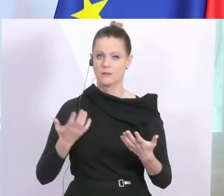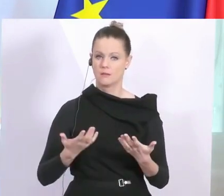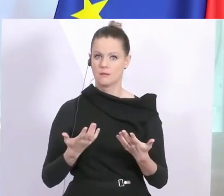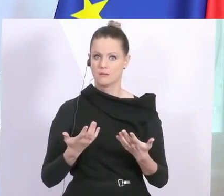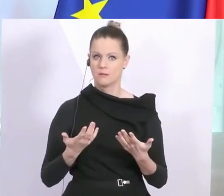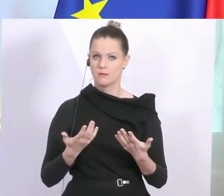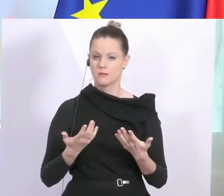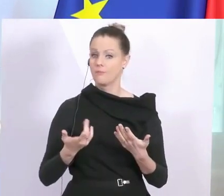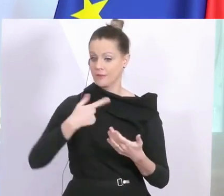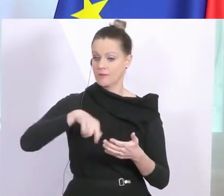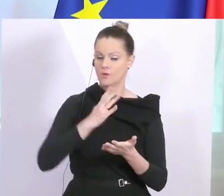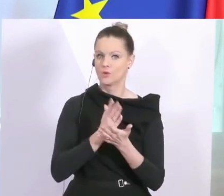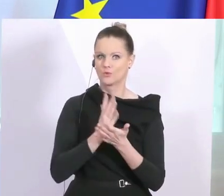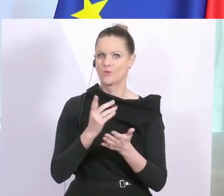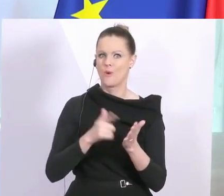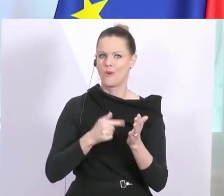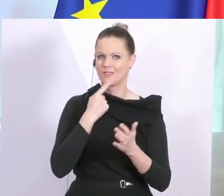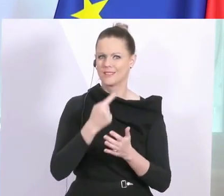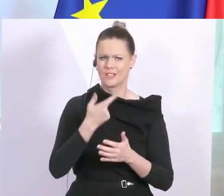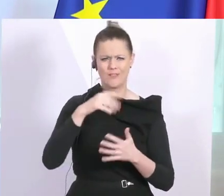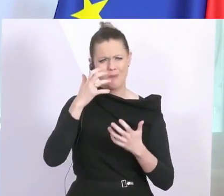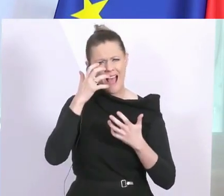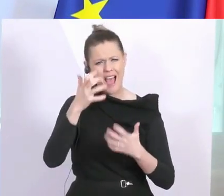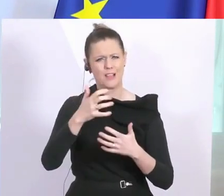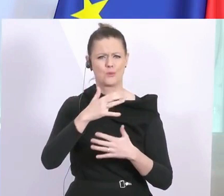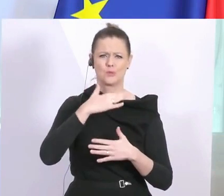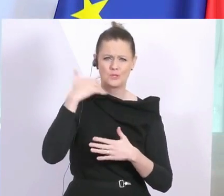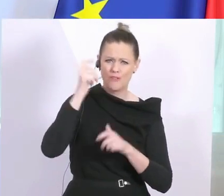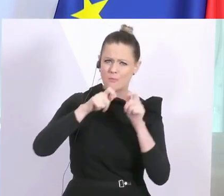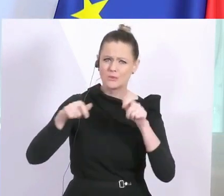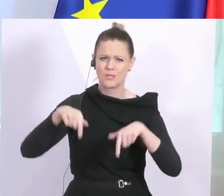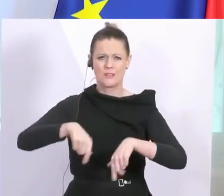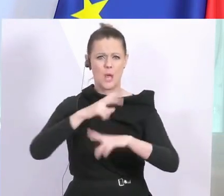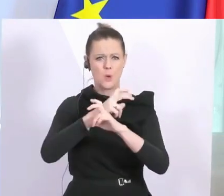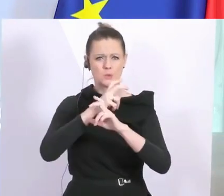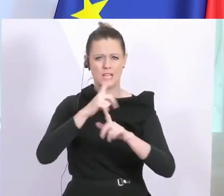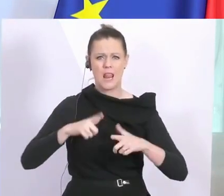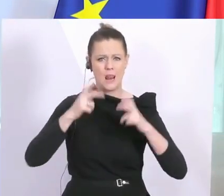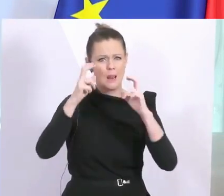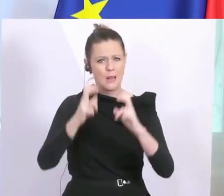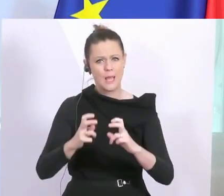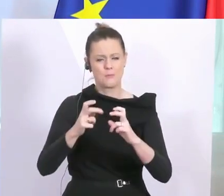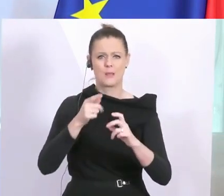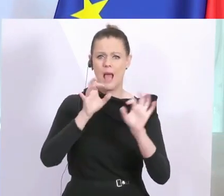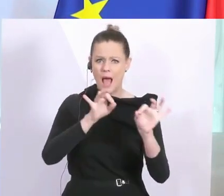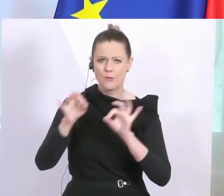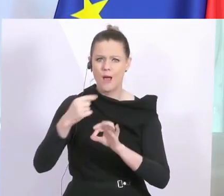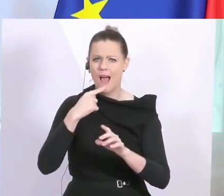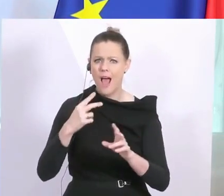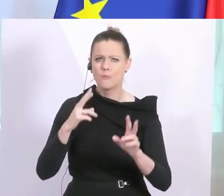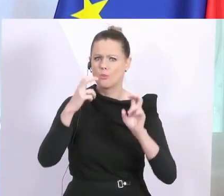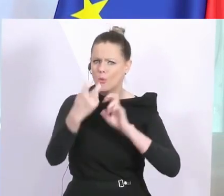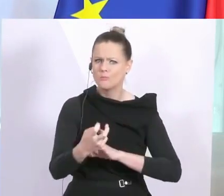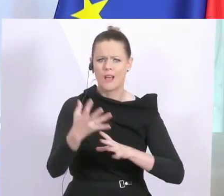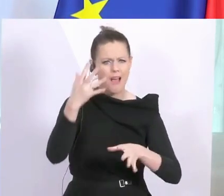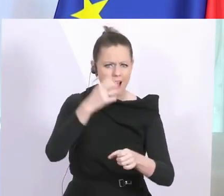Wir haben oft gesagt, dass wir beeindruckt sind, wie viele Menschen, die in Österreich leben, sich an der Umsetzung der Anordnungen beteiligen.